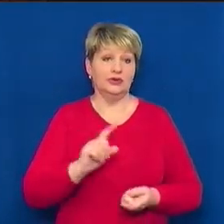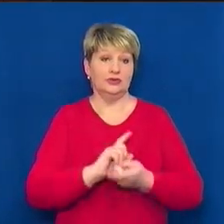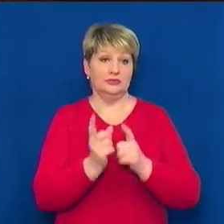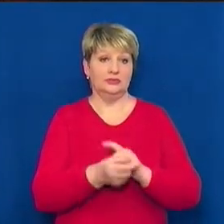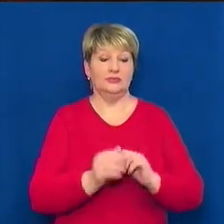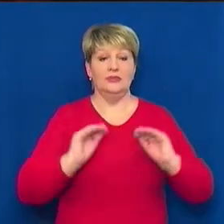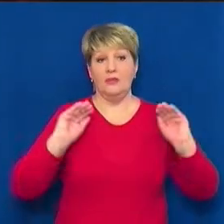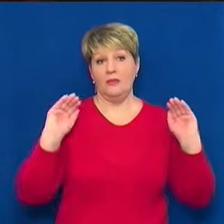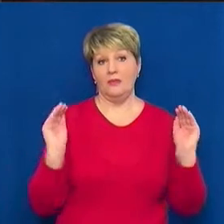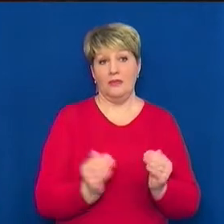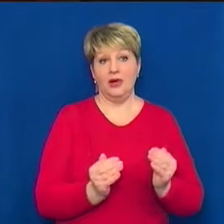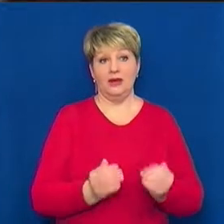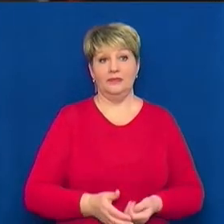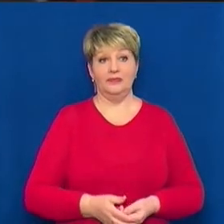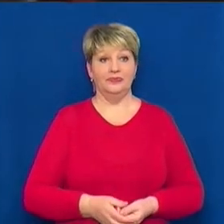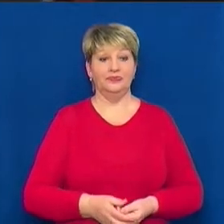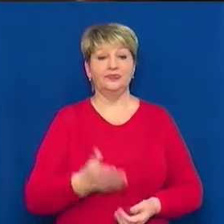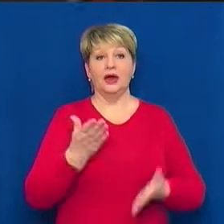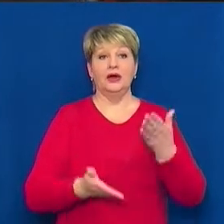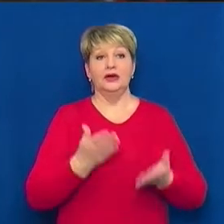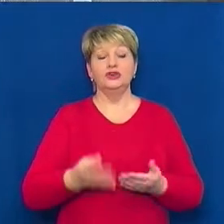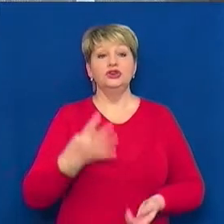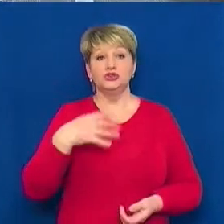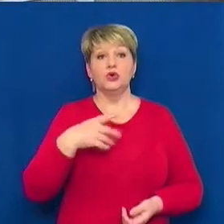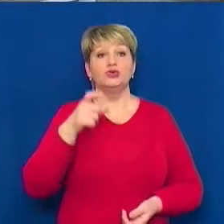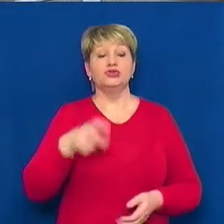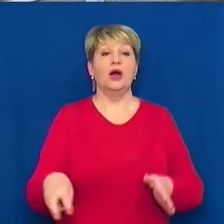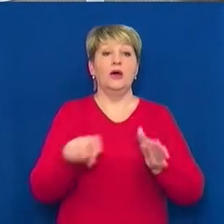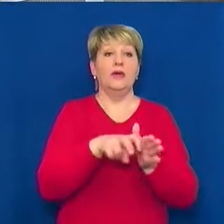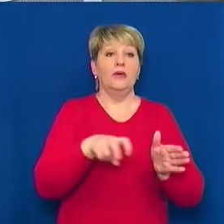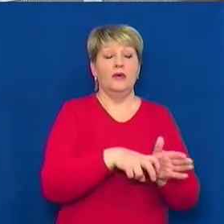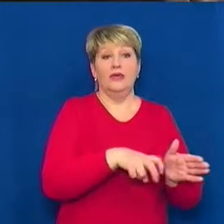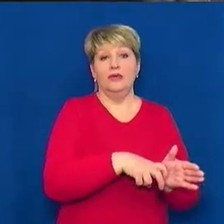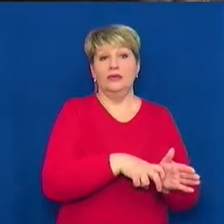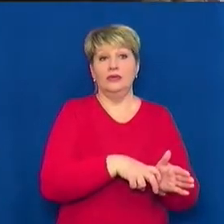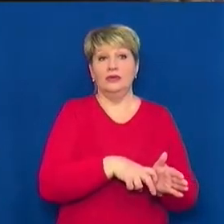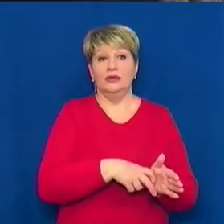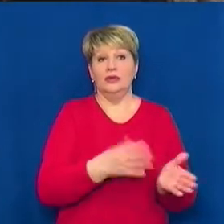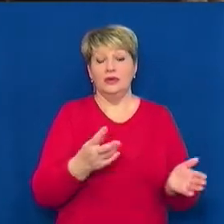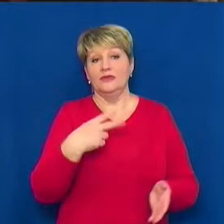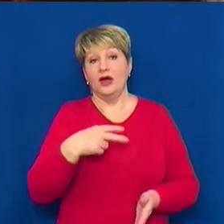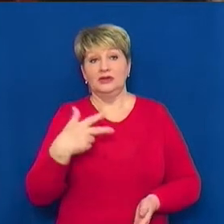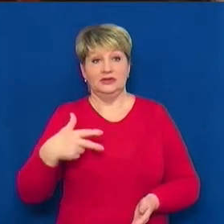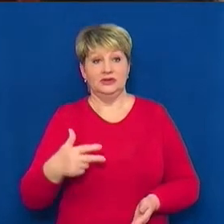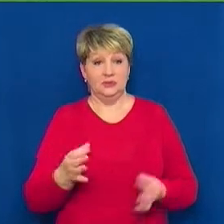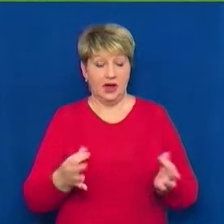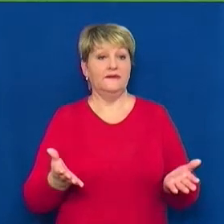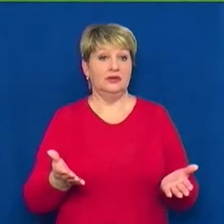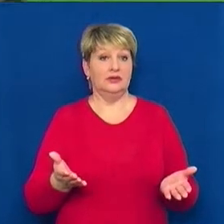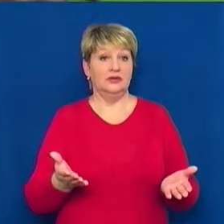Хоча б в усіх дужках, там, 40 кг сіло б якось, можна було б на великих, хоча б 20 чи 30 пасажів. Правильно?